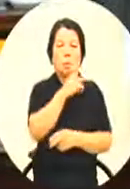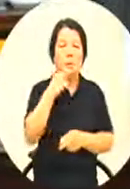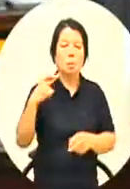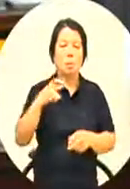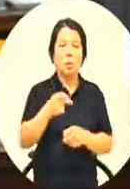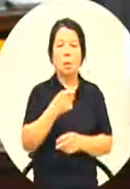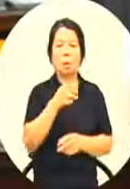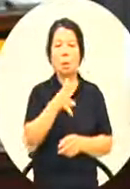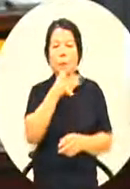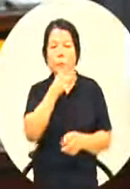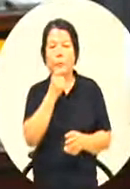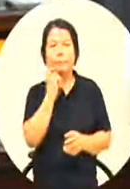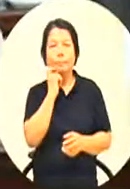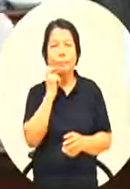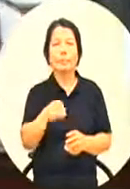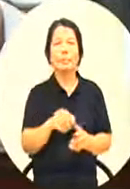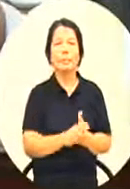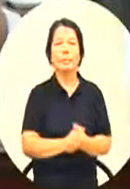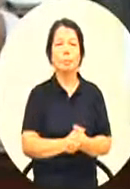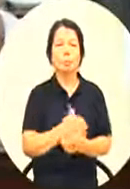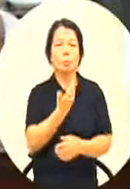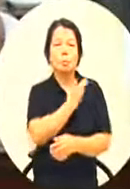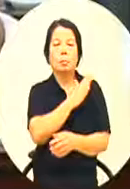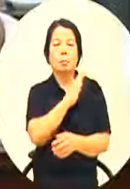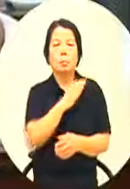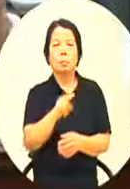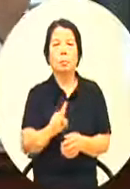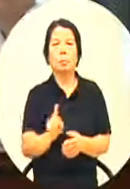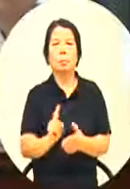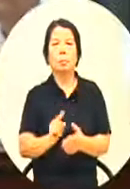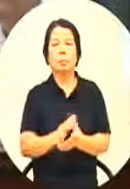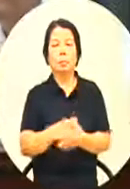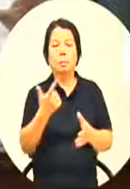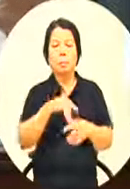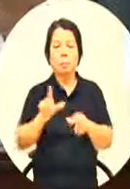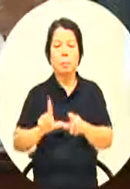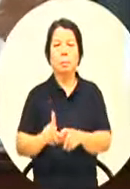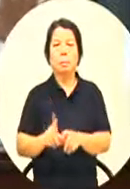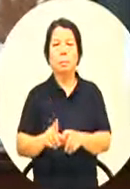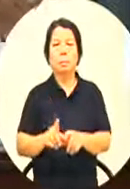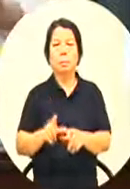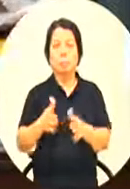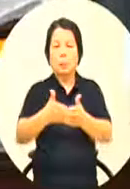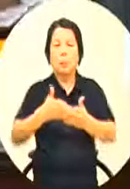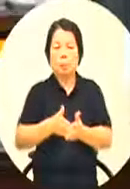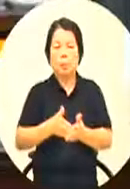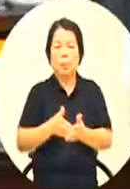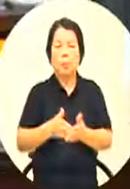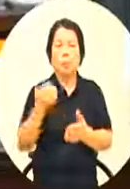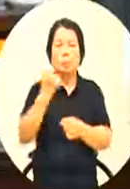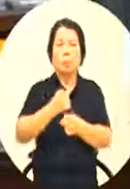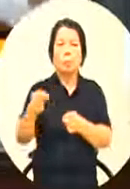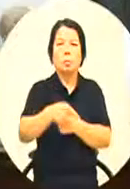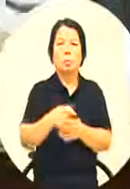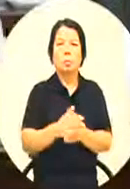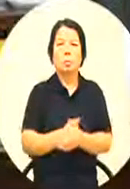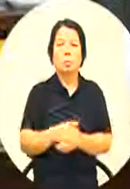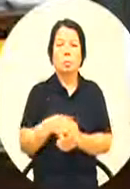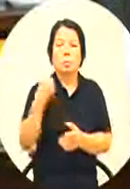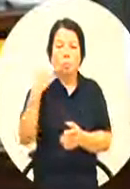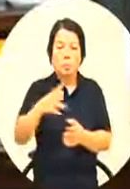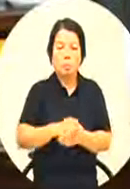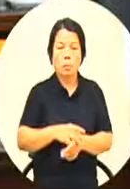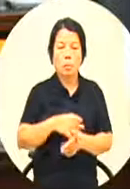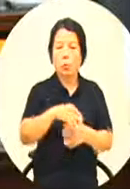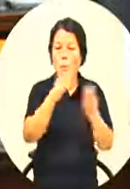不管怎么样他们的西化最彻底是什么我全部都给你薪资都给你翻译